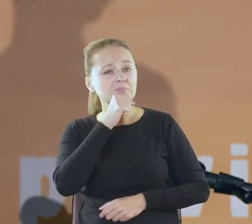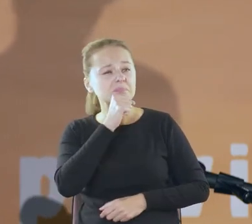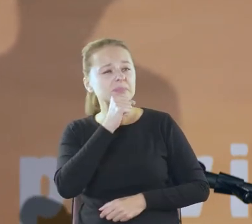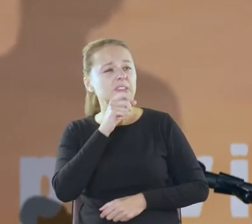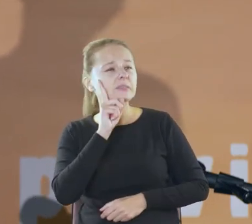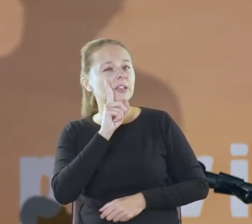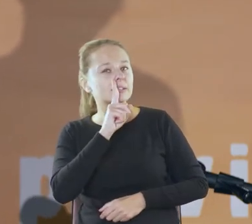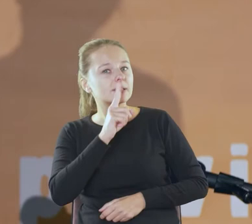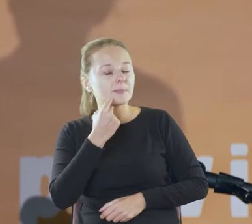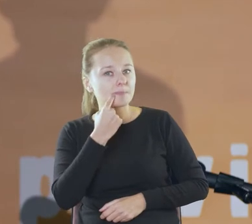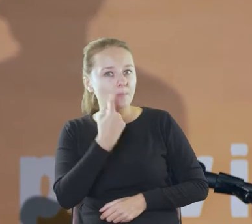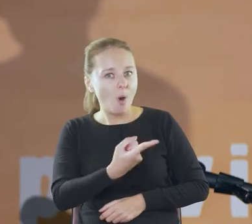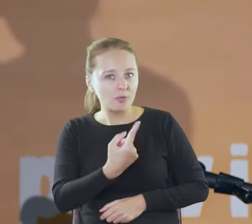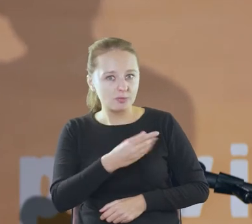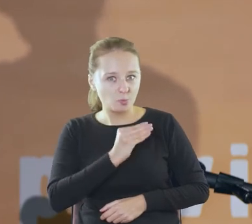wyznałam szczerze.